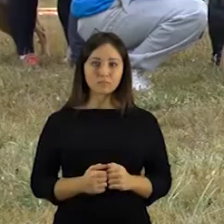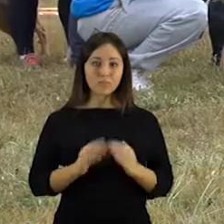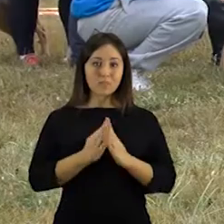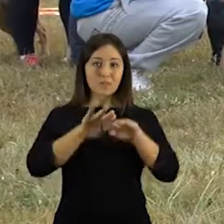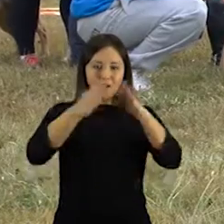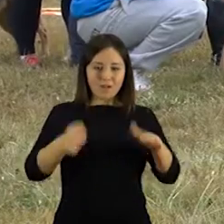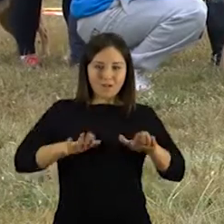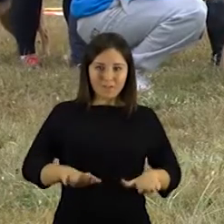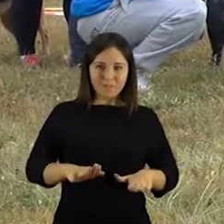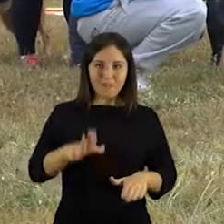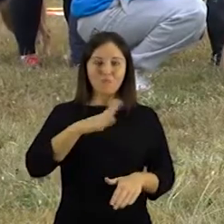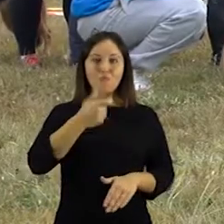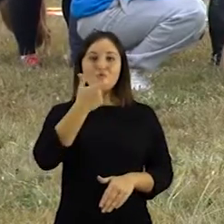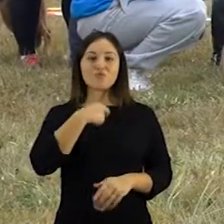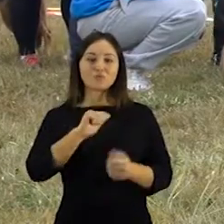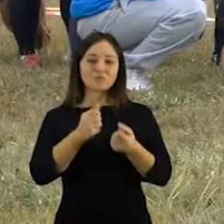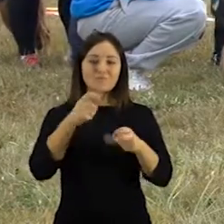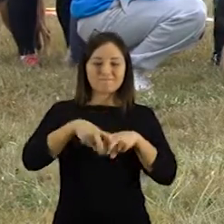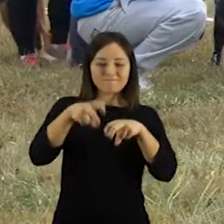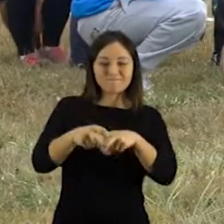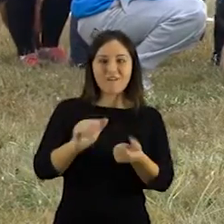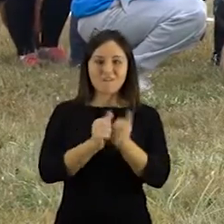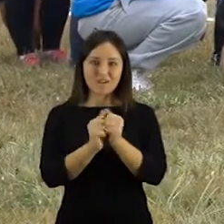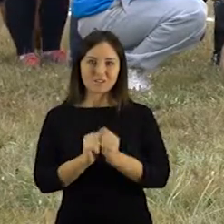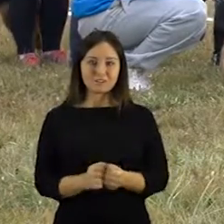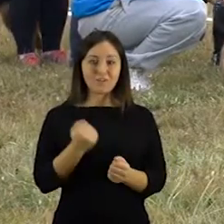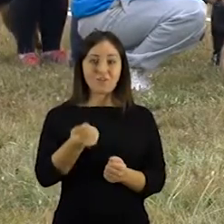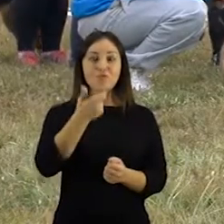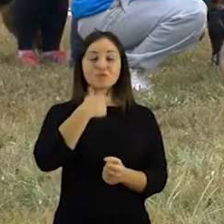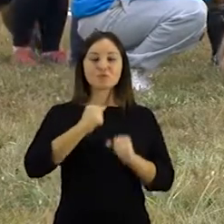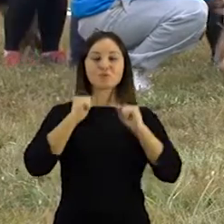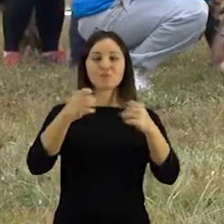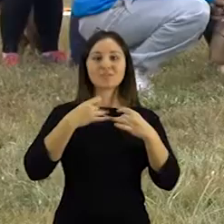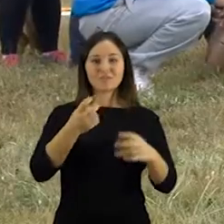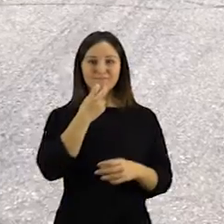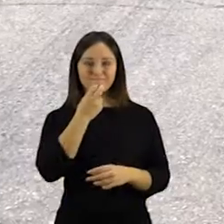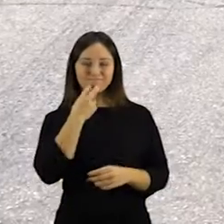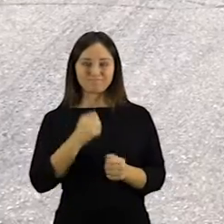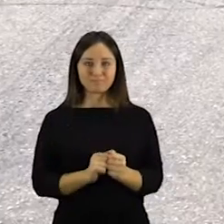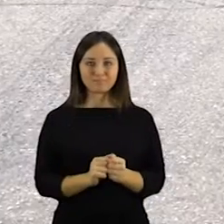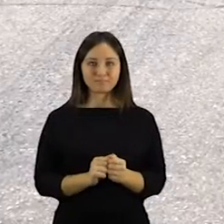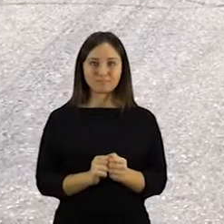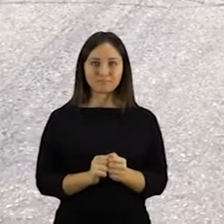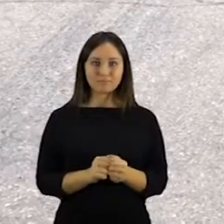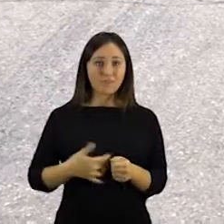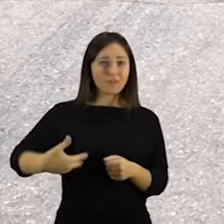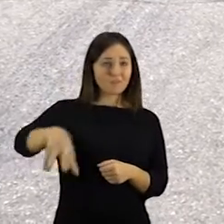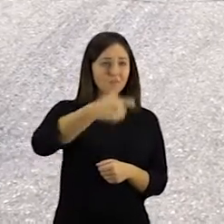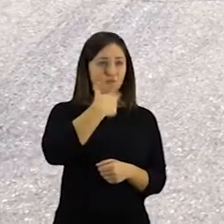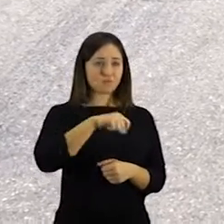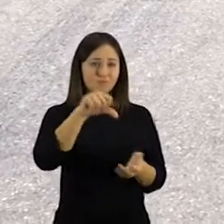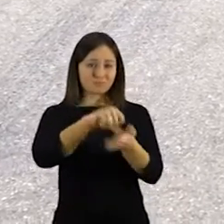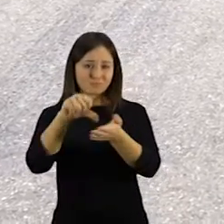Kelmės rajone vėl surengto šūnų bėgimo varžybos. Tai šūnų sporto šventė juokauja jų organizatorius. Laukiami visi